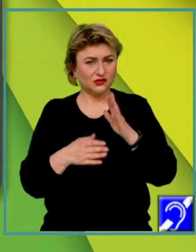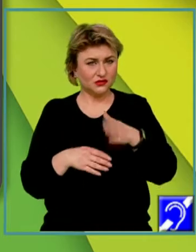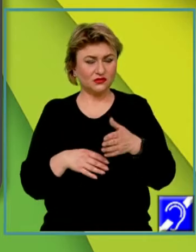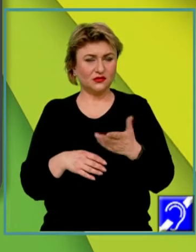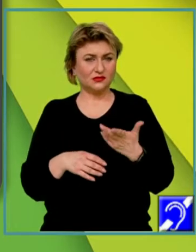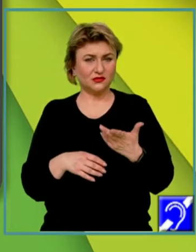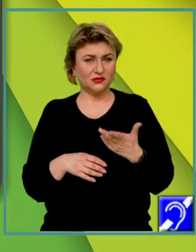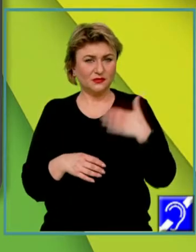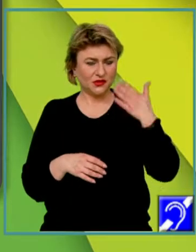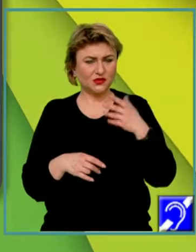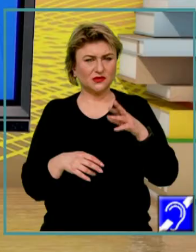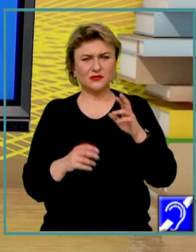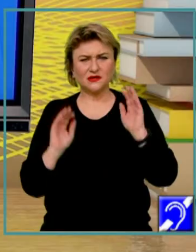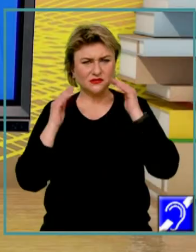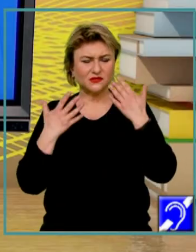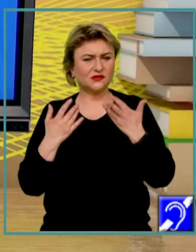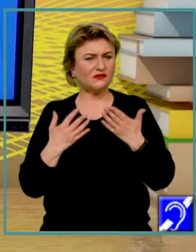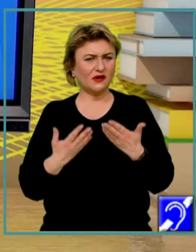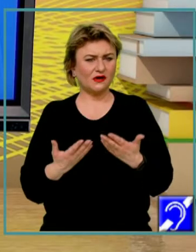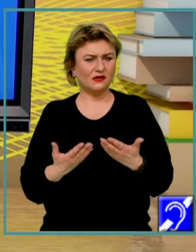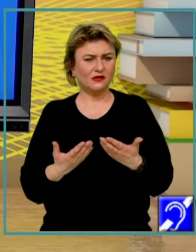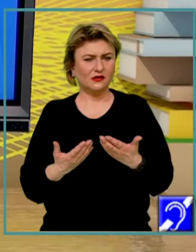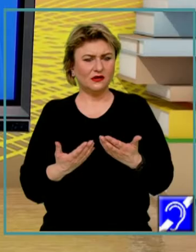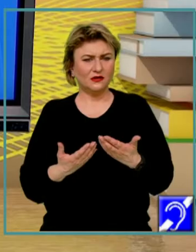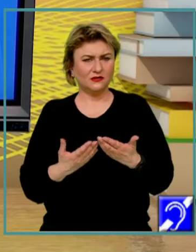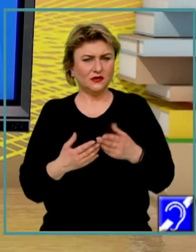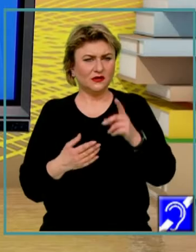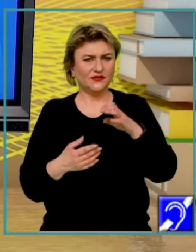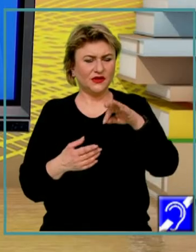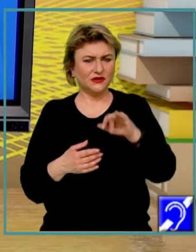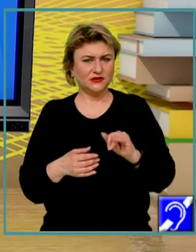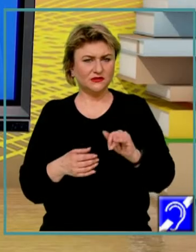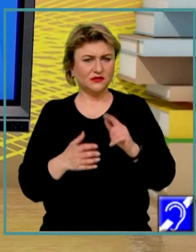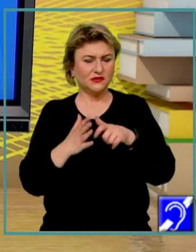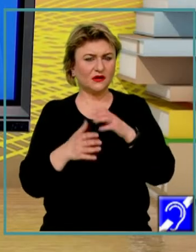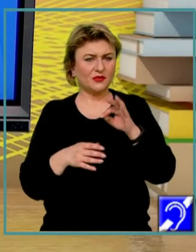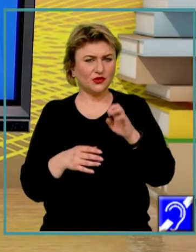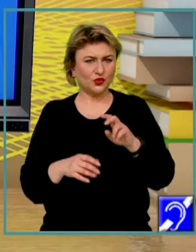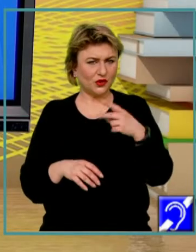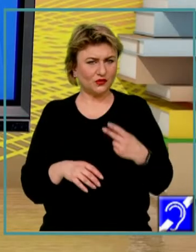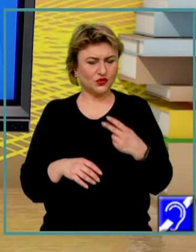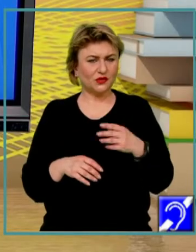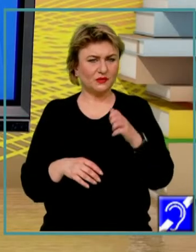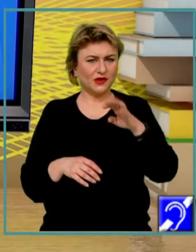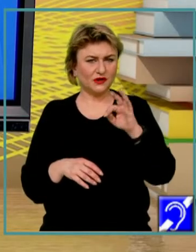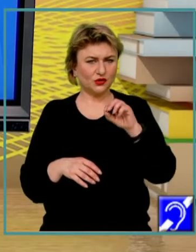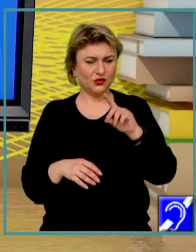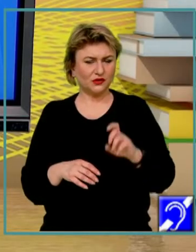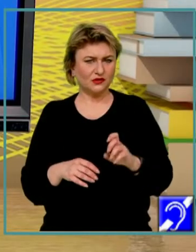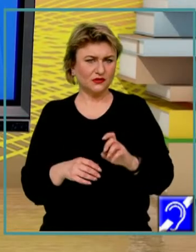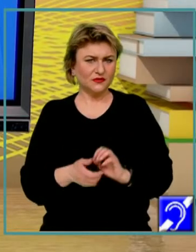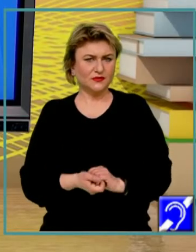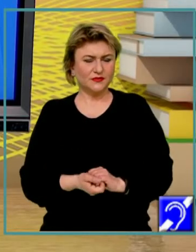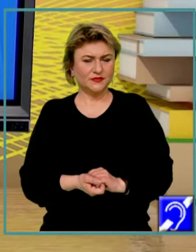-aș dori să ne reamintim câteva definiții din capitolul al doilea, metode și tehnici de cercetare.